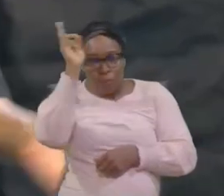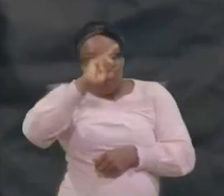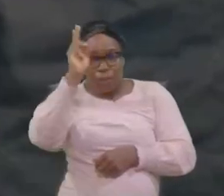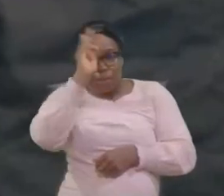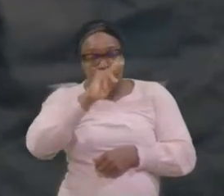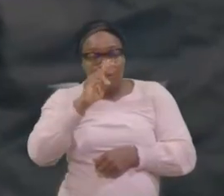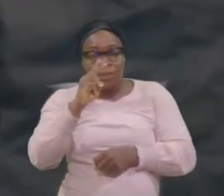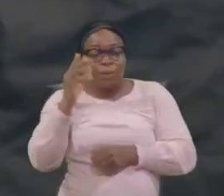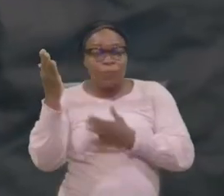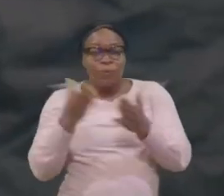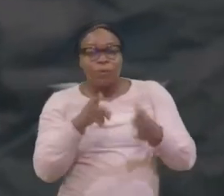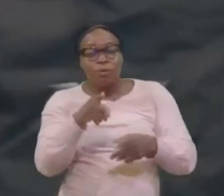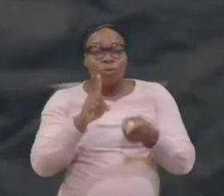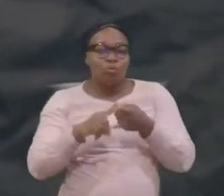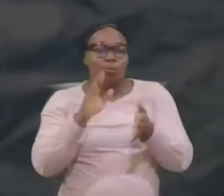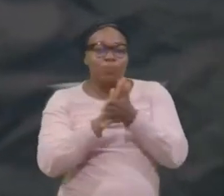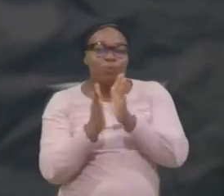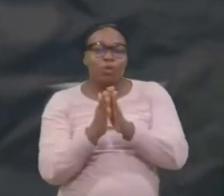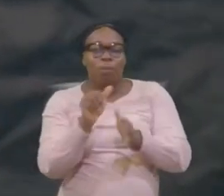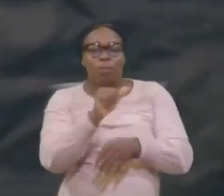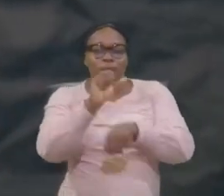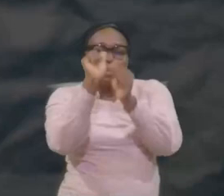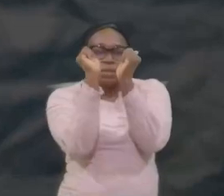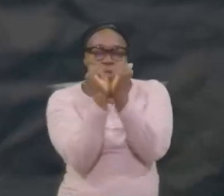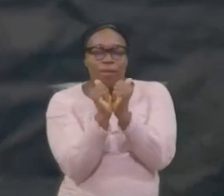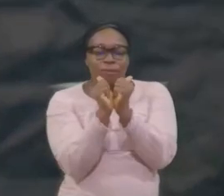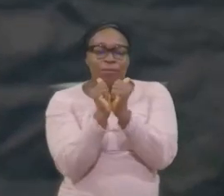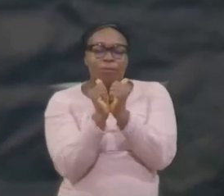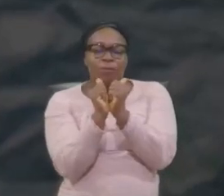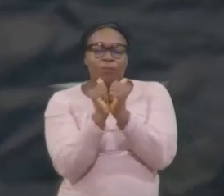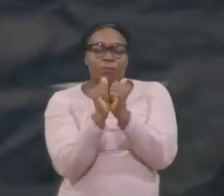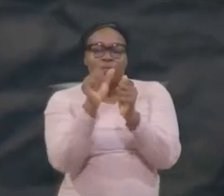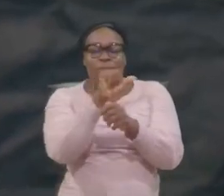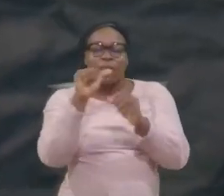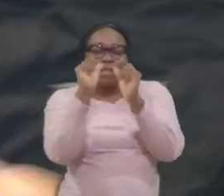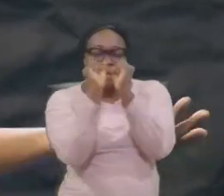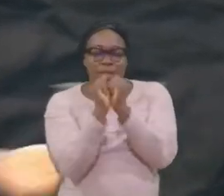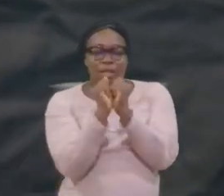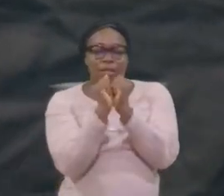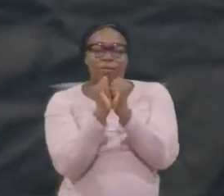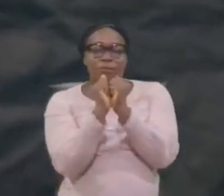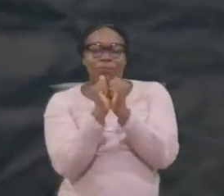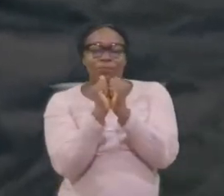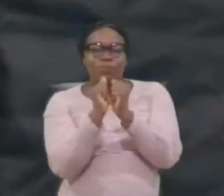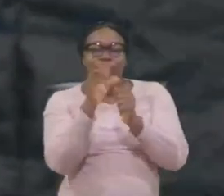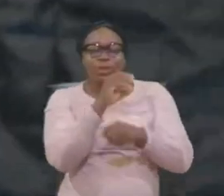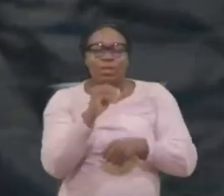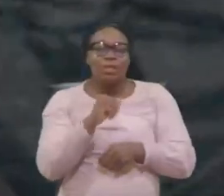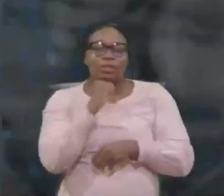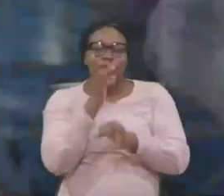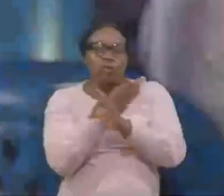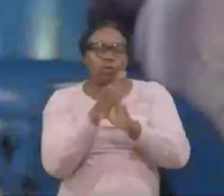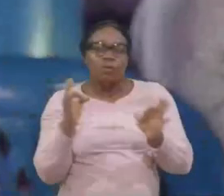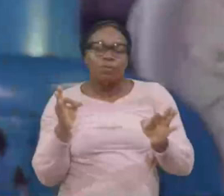te pousse à devenir un esclave. Esclaves. Et tu n'es pas